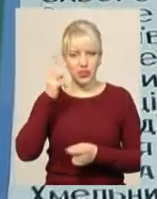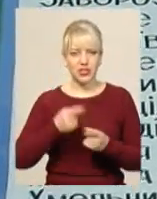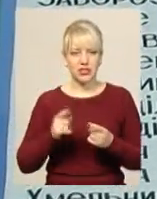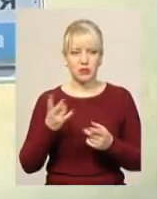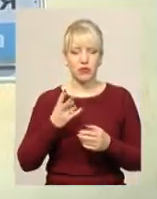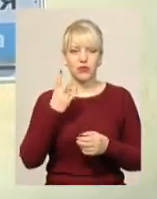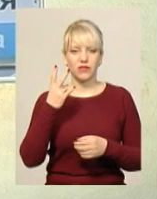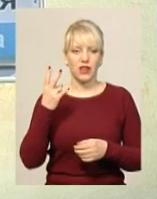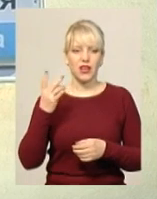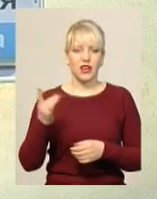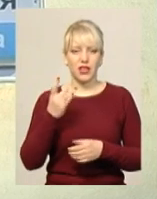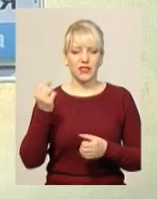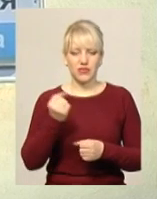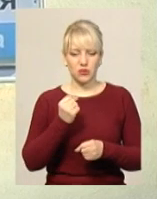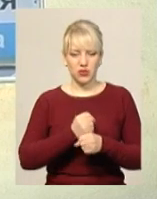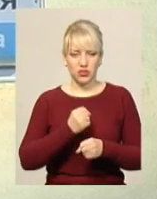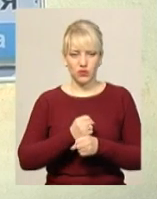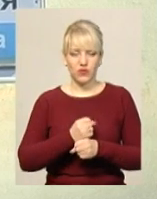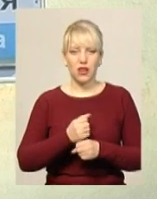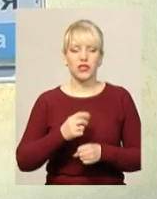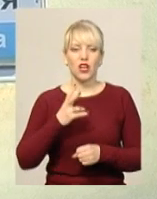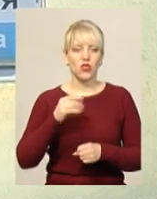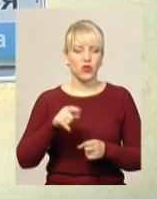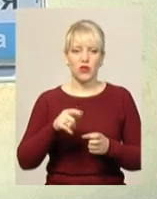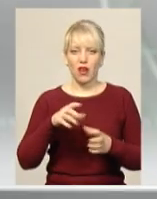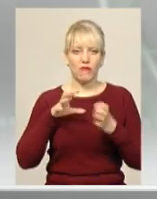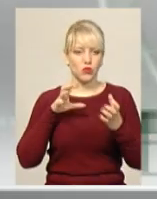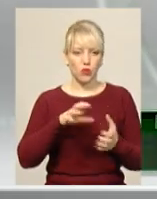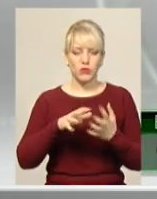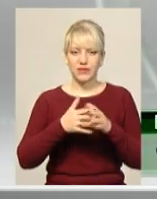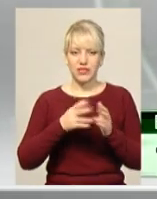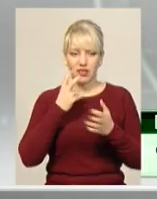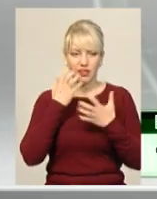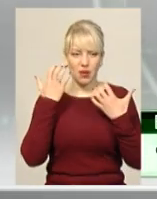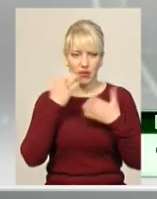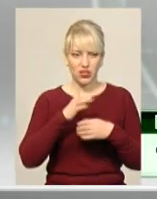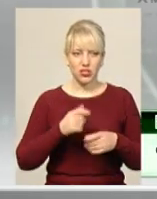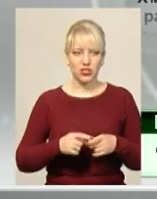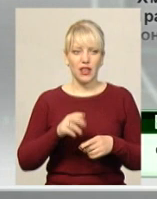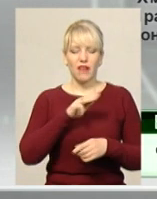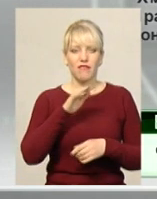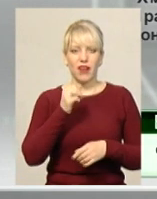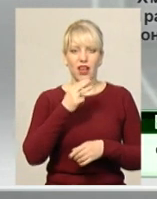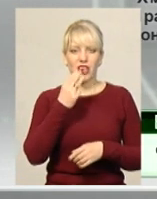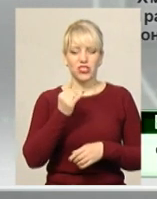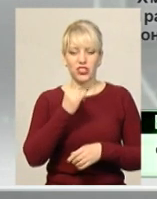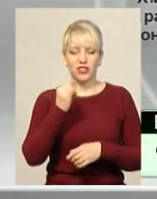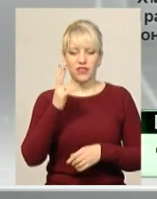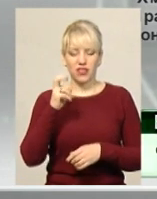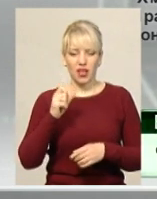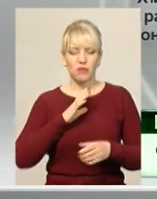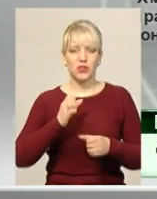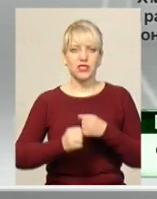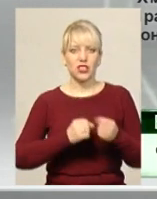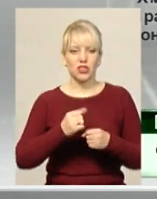через Фашіївку. Але його у селі теж давно вже не бачили. В Фашіївку ми заїжджали раніше, але діло в тому, що маршрут в мене